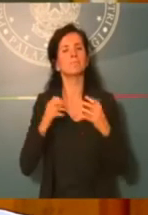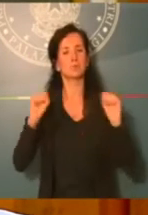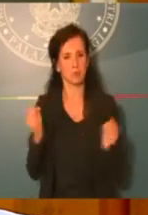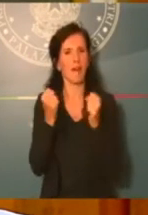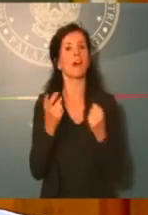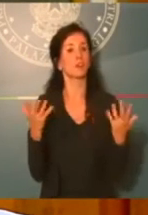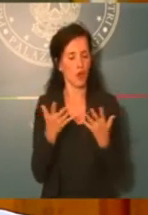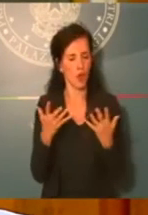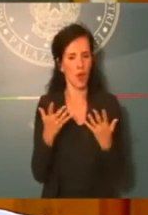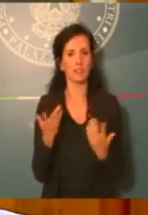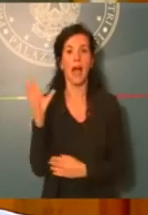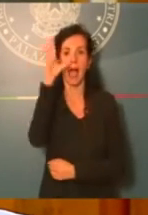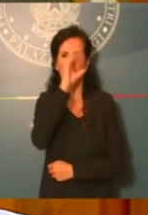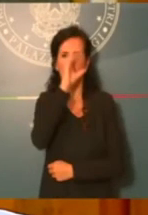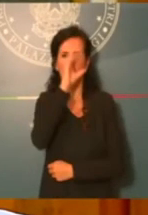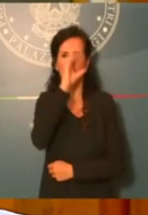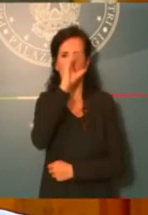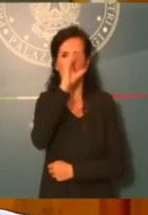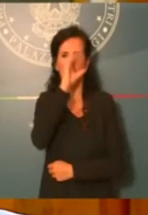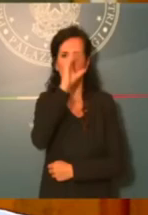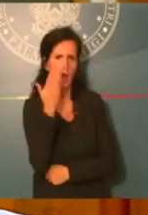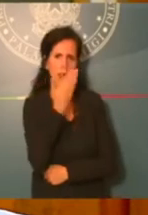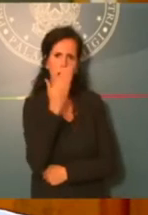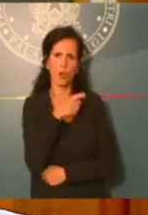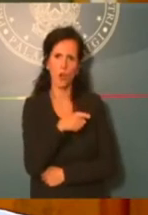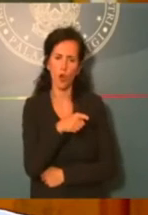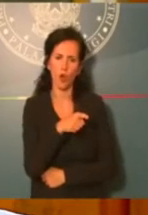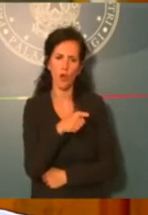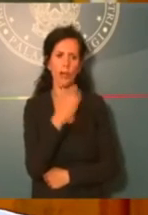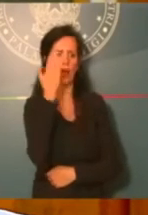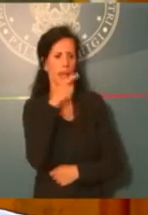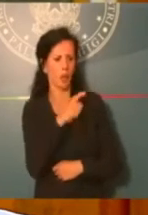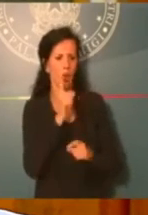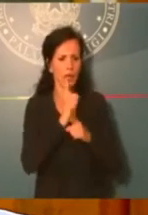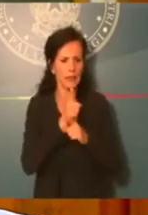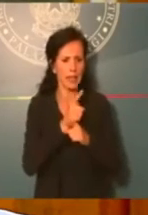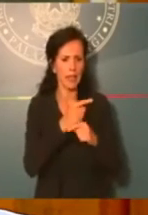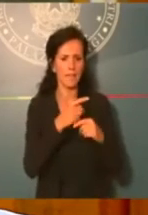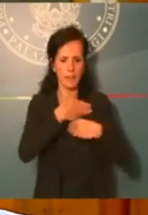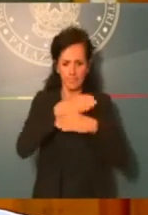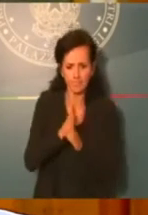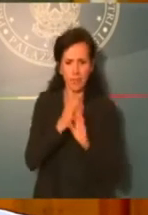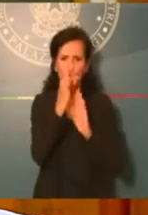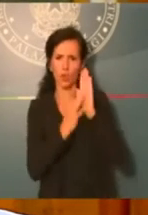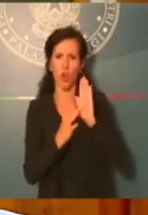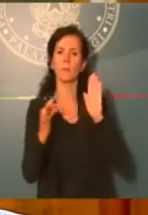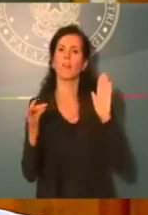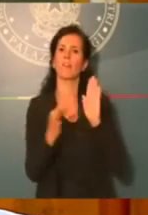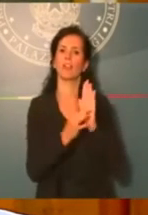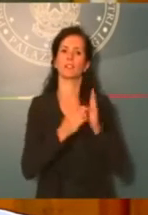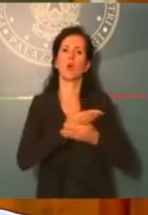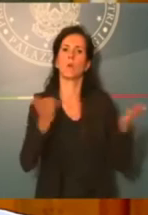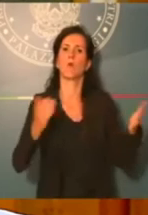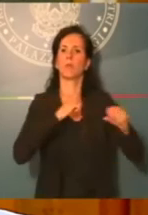capire gli errori e spesso stratificare gli errori in norme fissi all'interno della pubblica amministrazione.